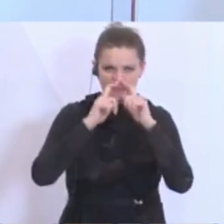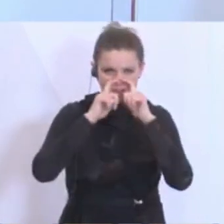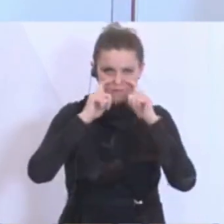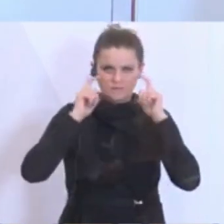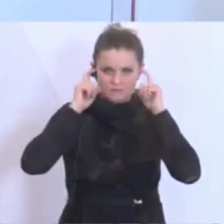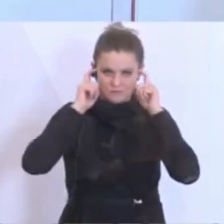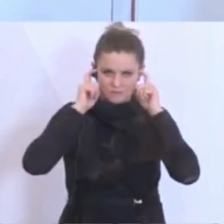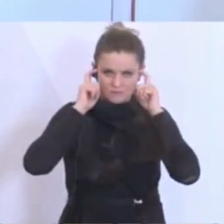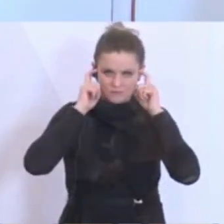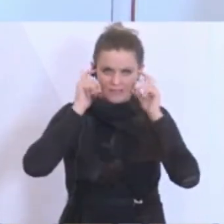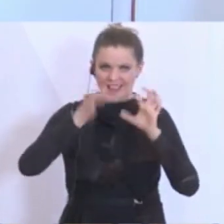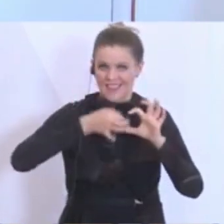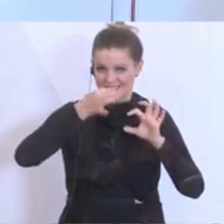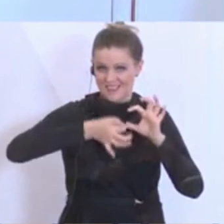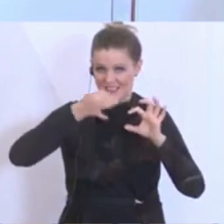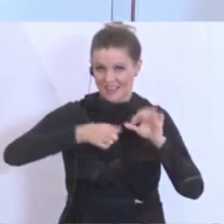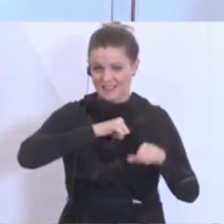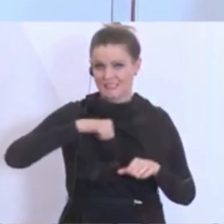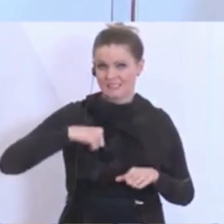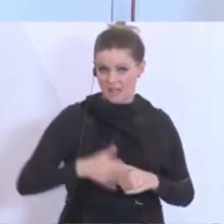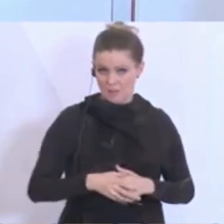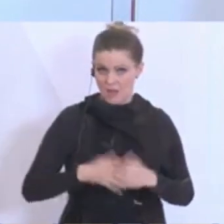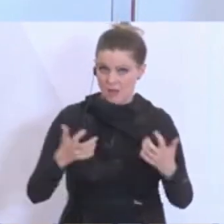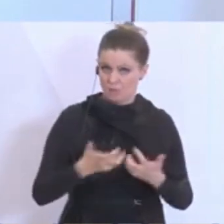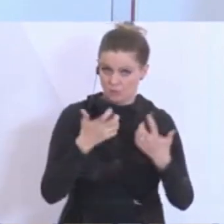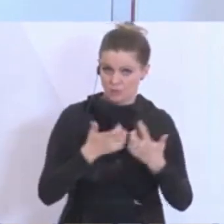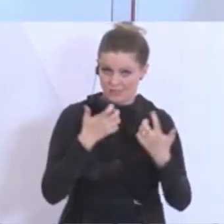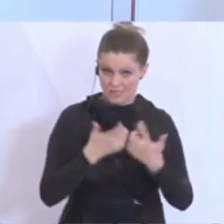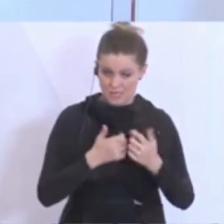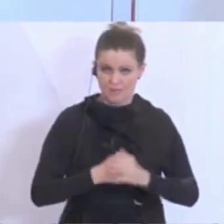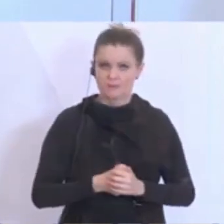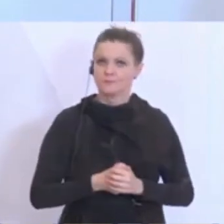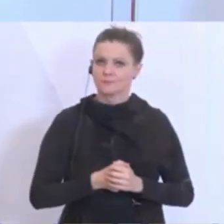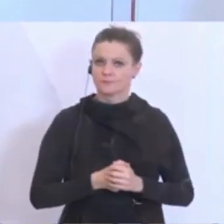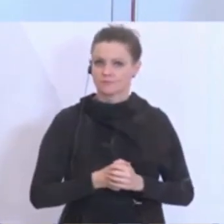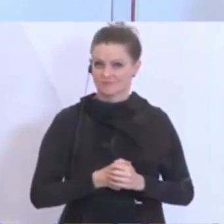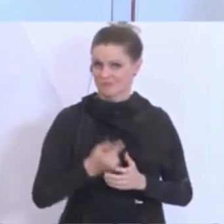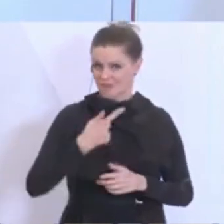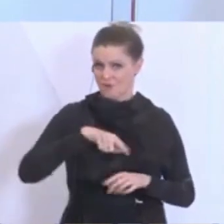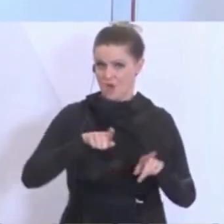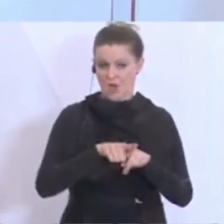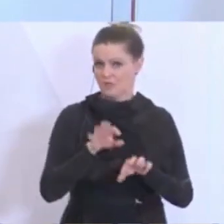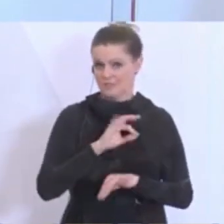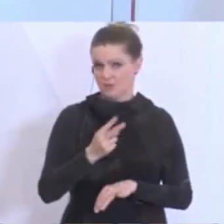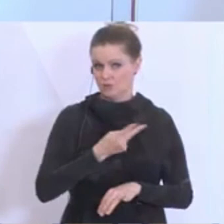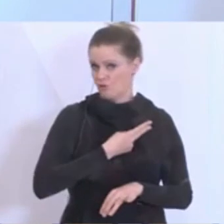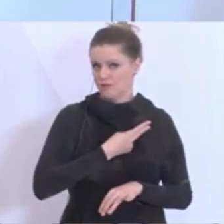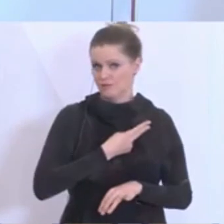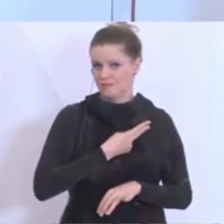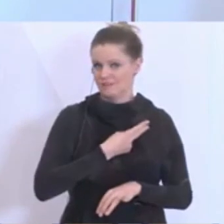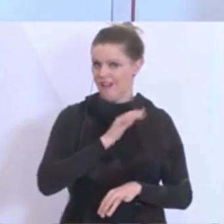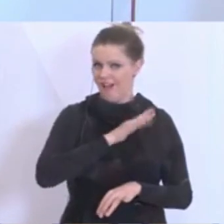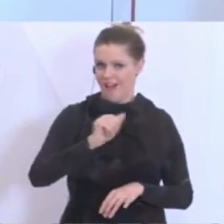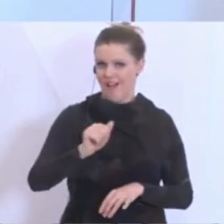und Nasenschutz auch selbst zu produzieren. Darauf sind wir auch stolz. Jeder unserer